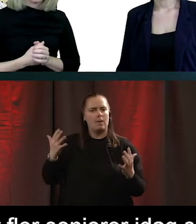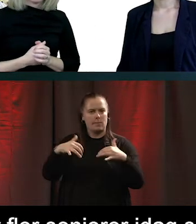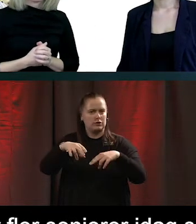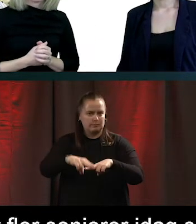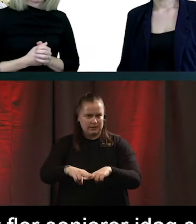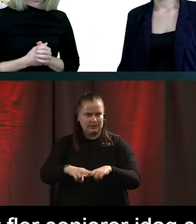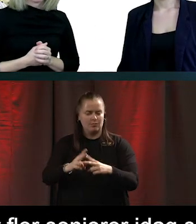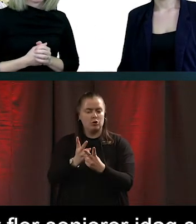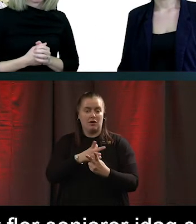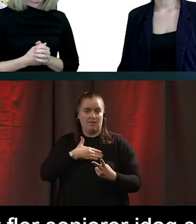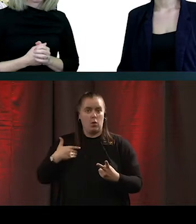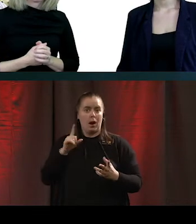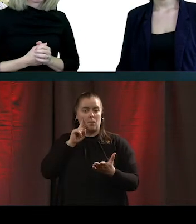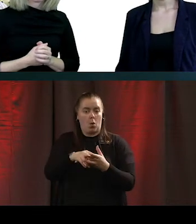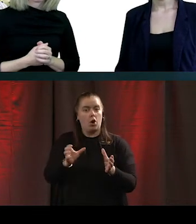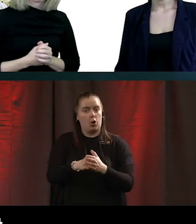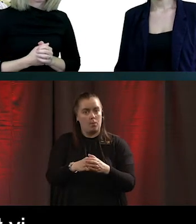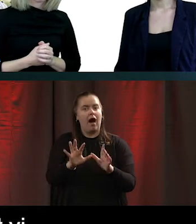möter via våra mötesplatser.